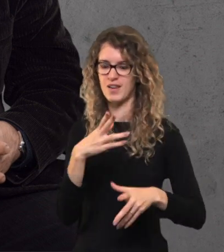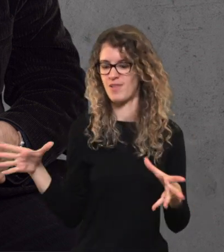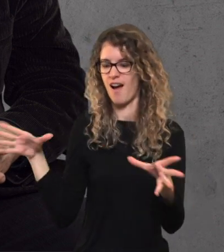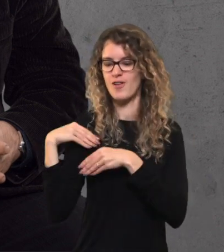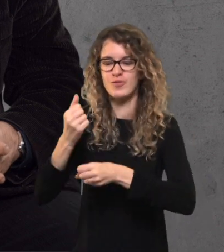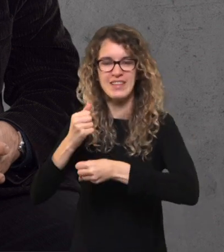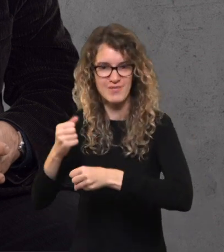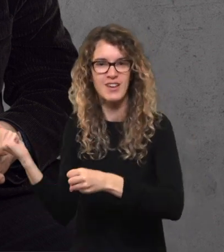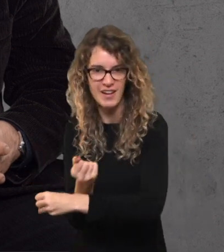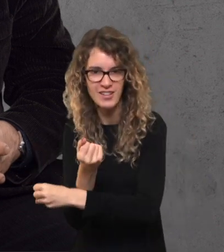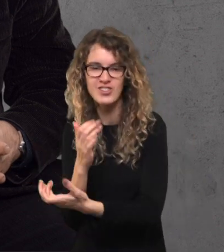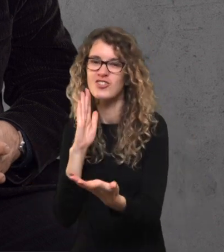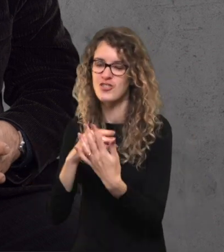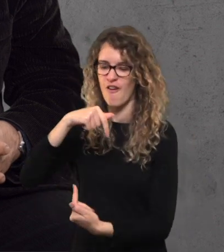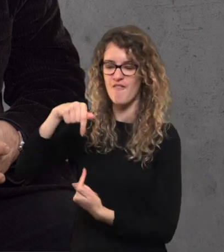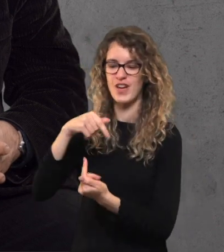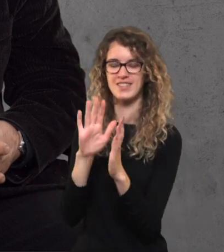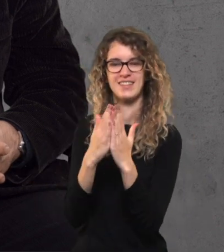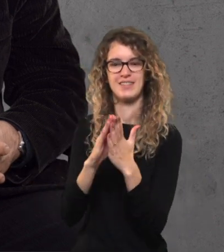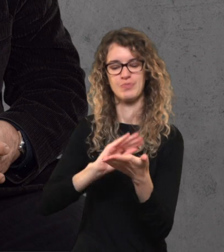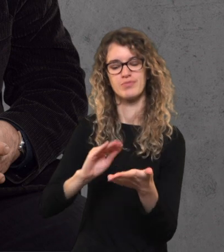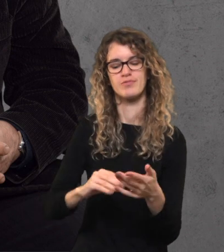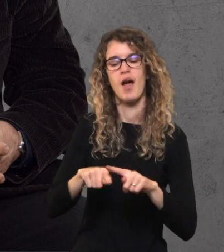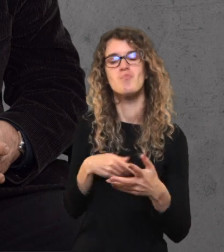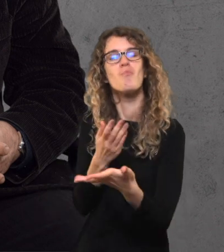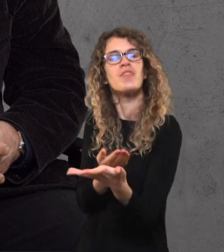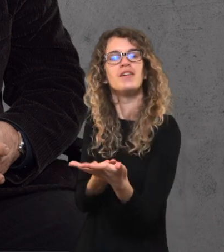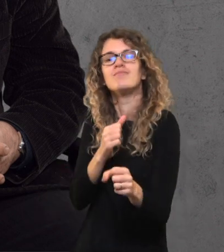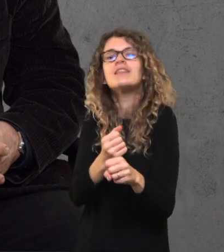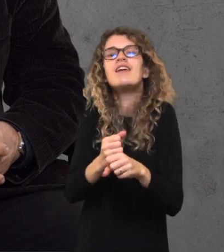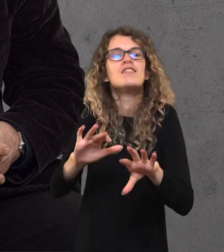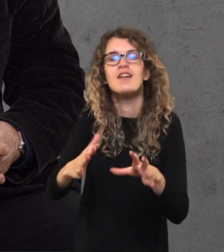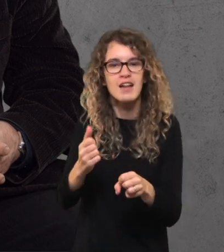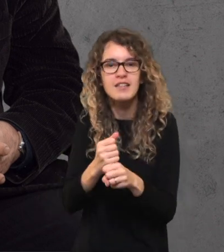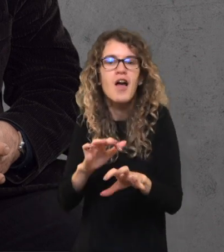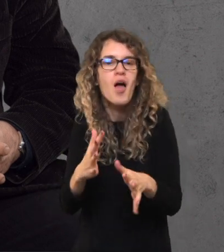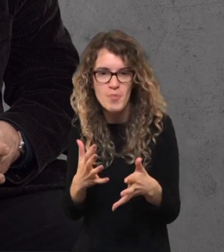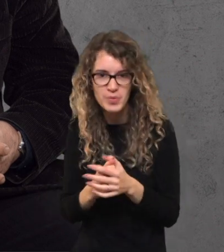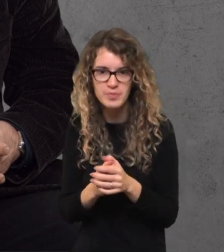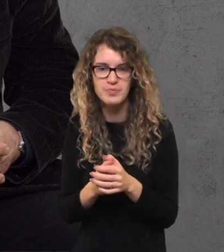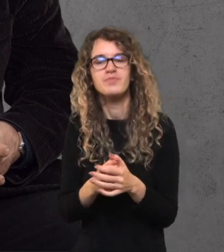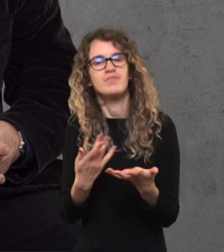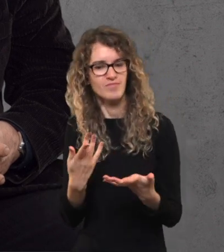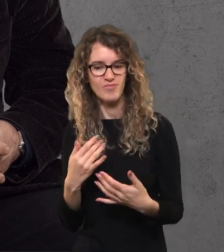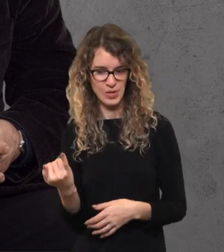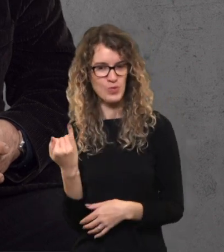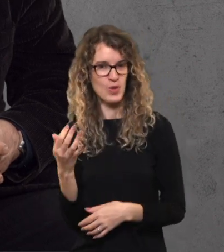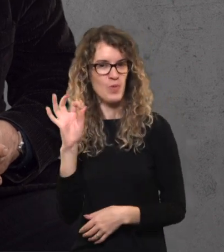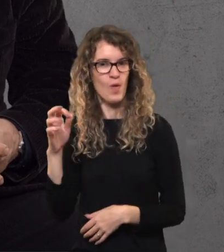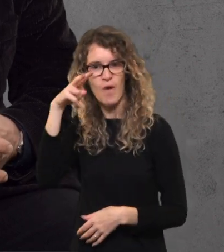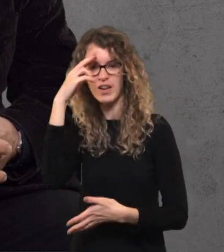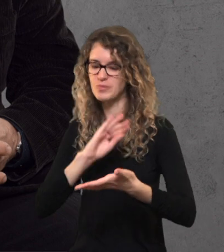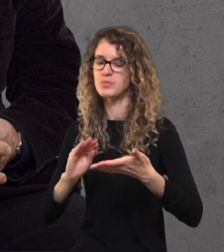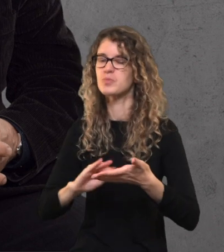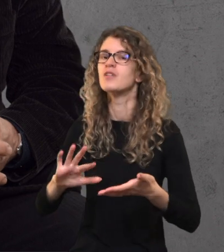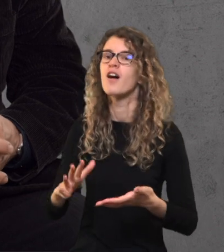turėti reikalų. Tai yra tokios knygos verslinkam patarimai, kaip su kuria tauta, ką daryti. Aš esu paskaitinėjęs tokių tekstų smagu apie